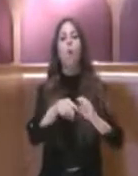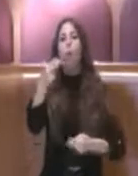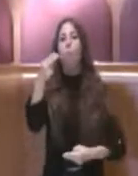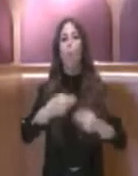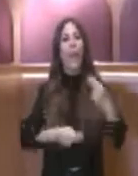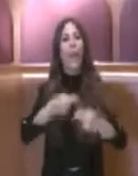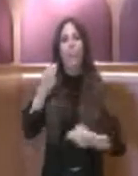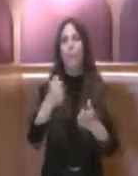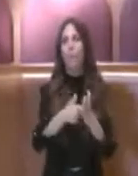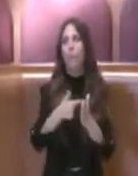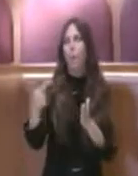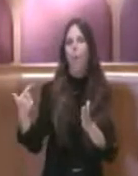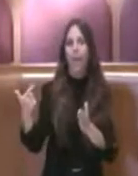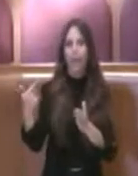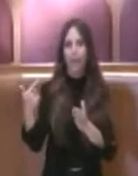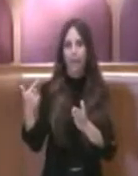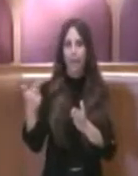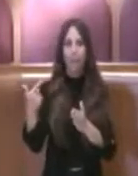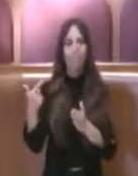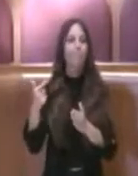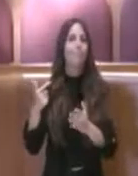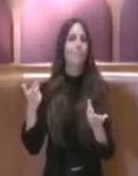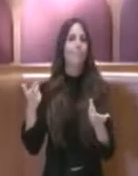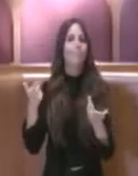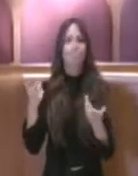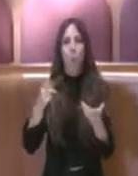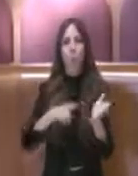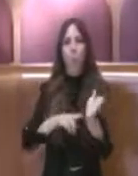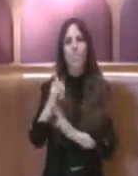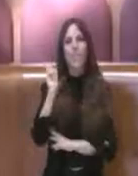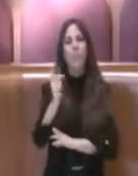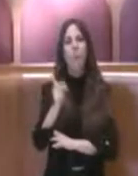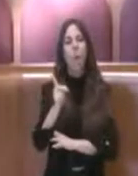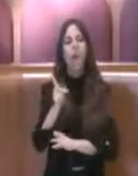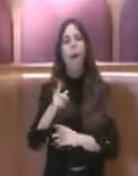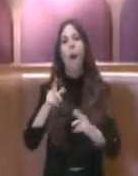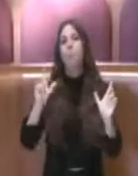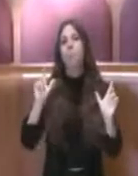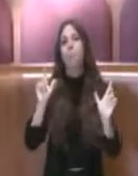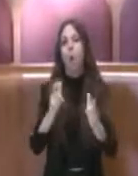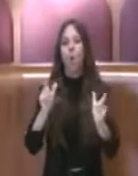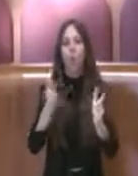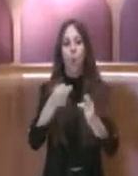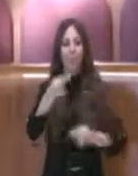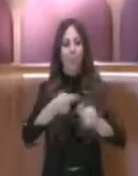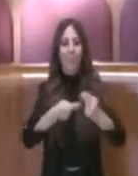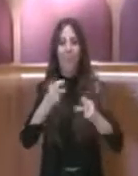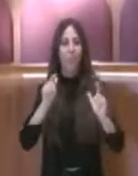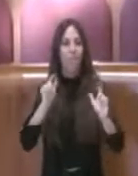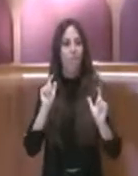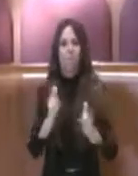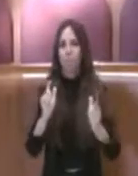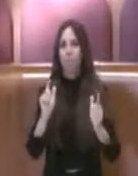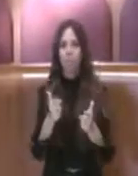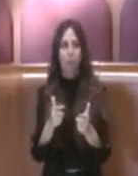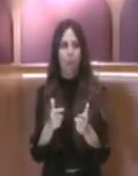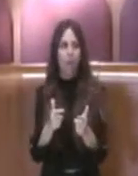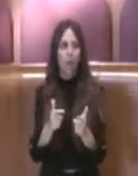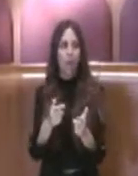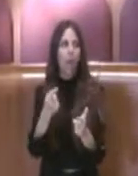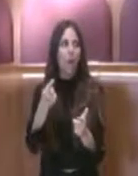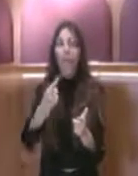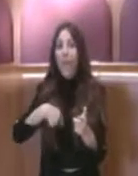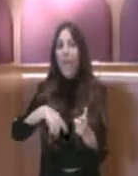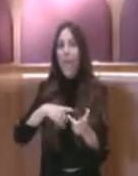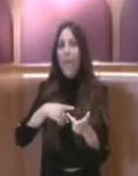che poi ha generato questo blocco nelle approvazioni dei bilanci successivi, e io sottolineo che non è avvenuto questo nel